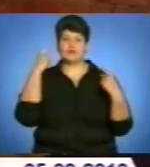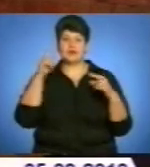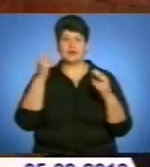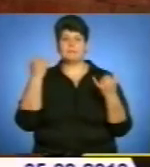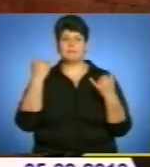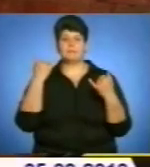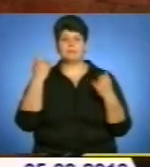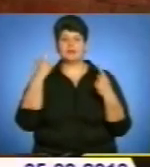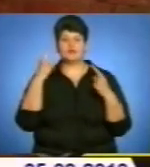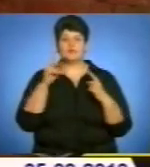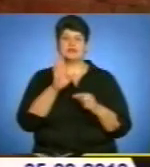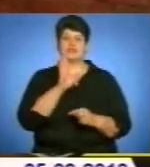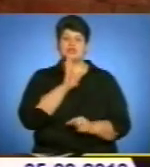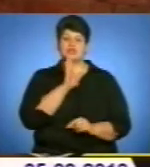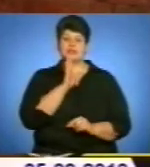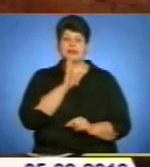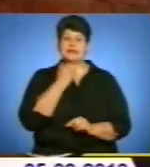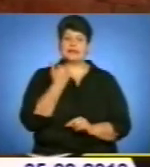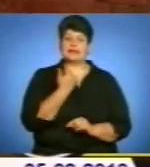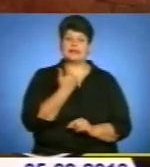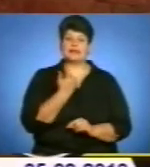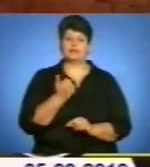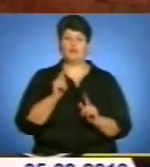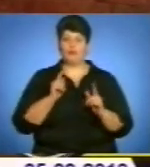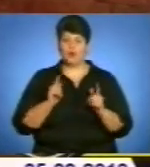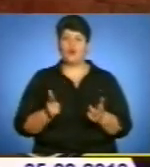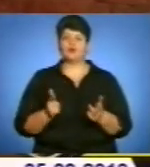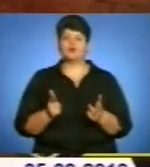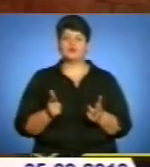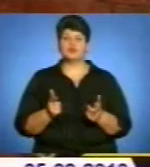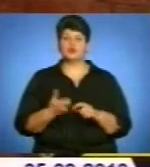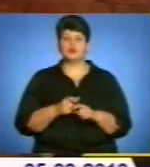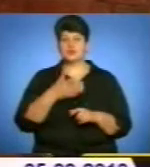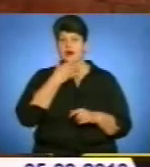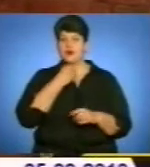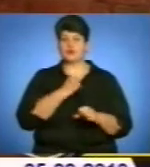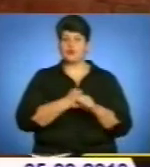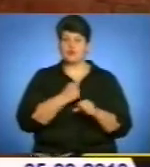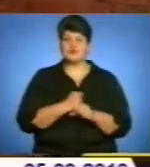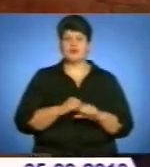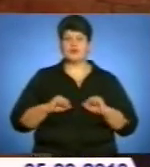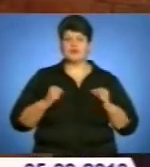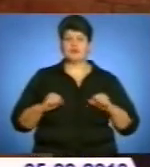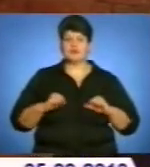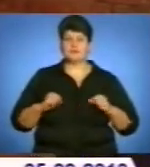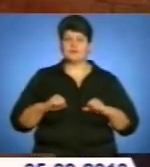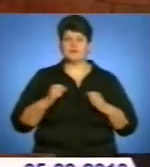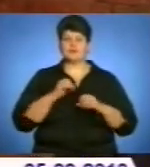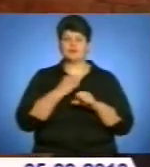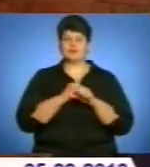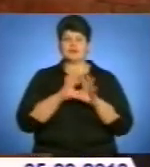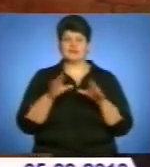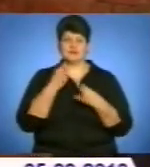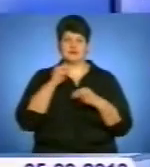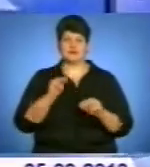постановки, жінки на них погоджувалися, дуже гарно працювали, намагалися зробити все, чим